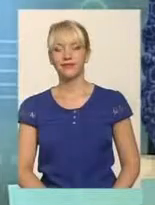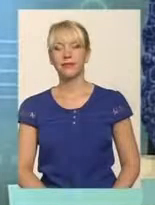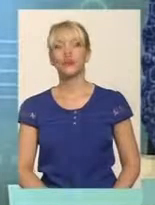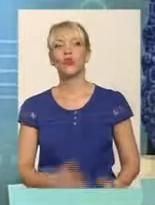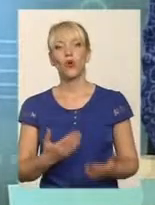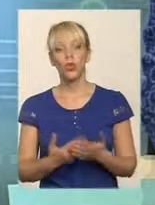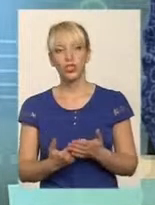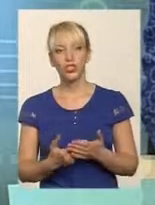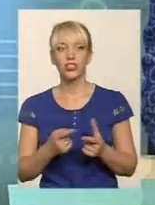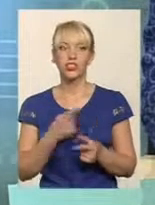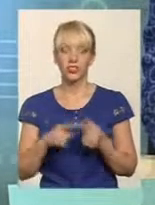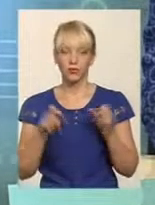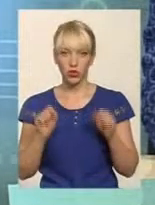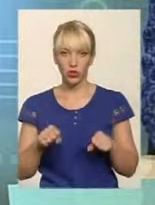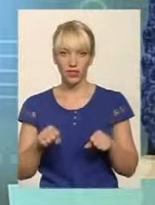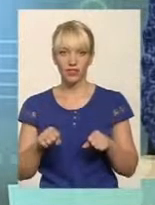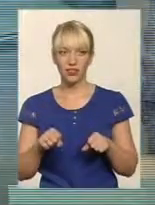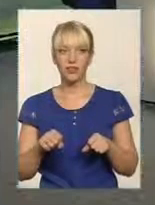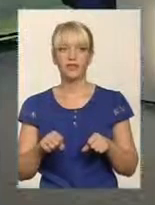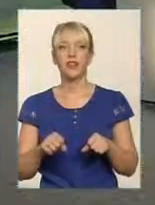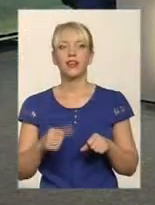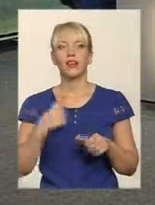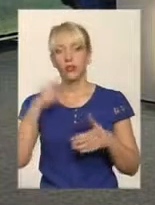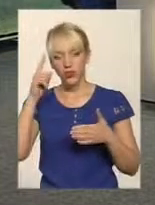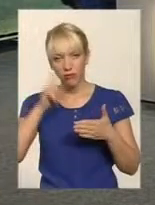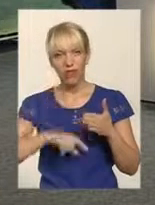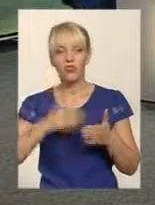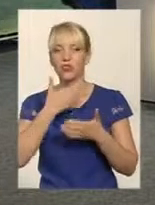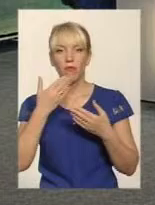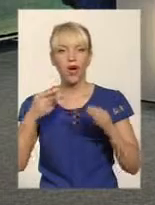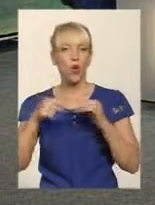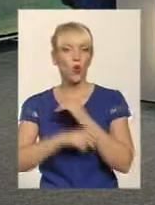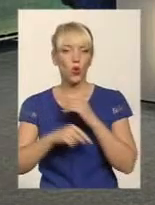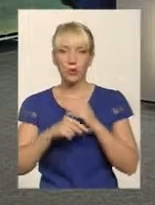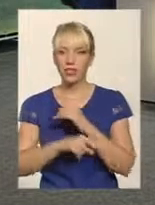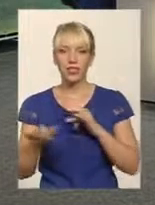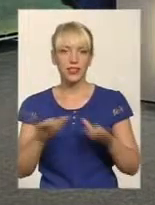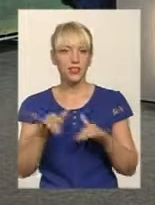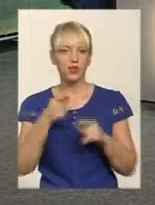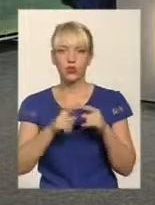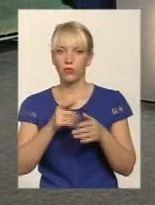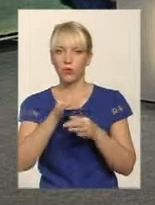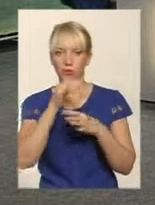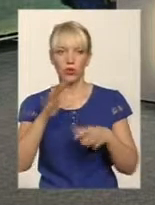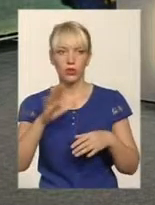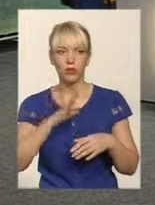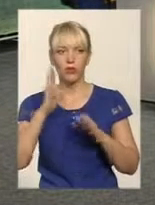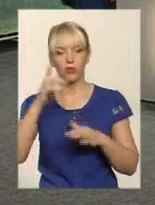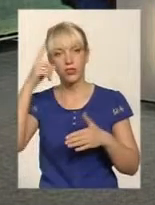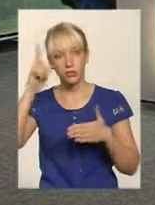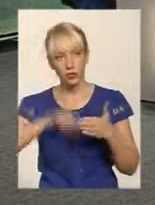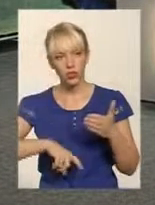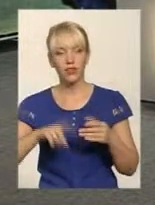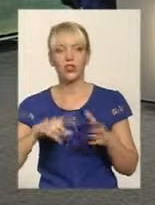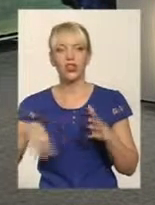Отже, чи можливі? запевнити, що ніякої корупції, ніяких корупційних дій в цьому випадку не може бути. Будемо сподіватися,